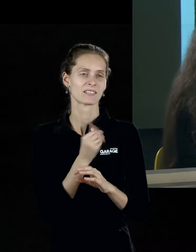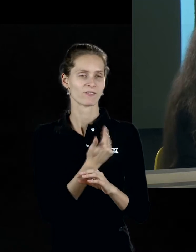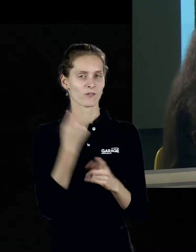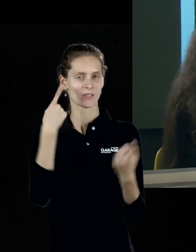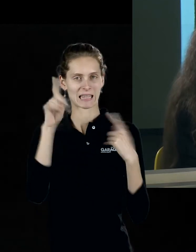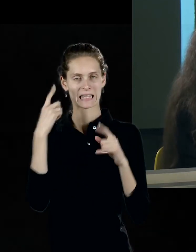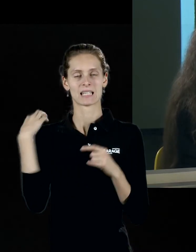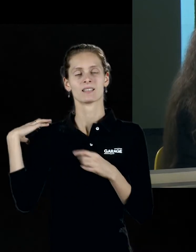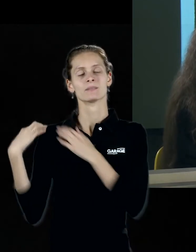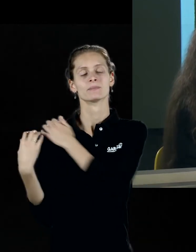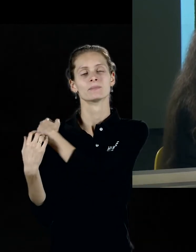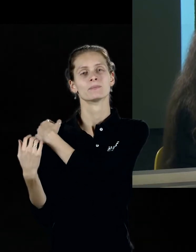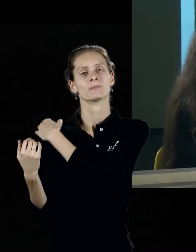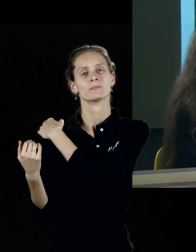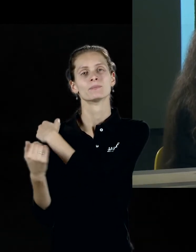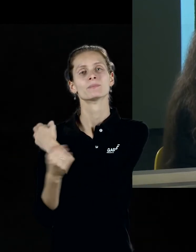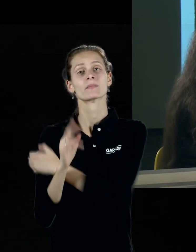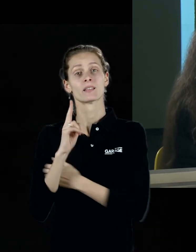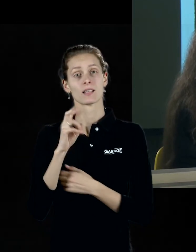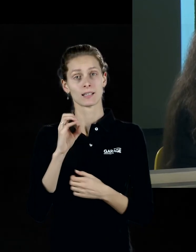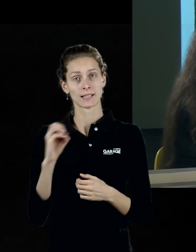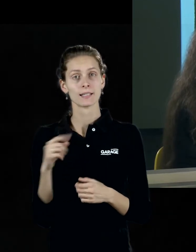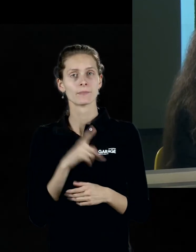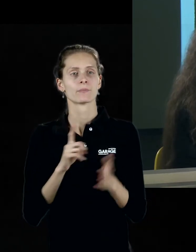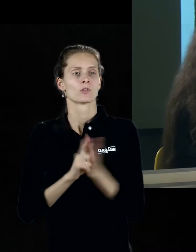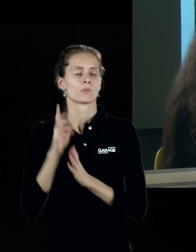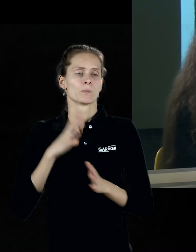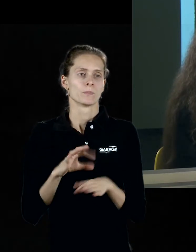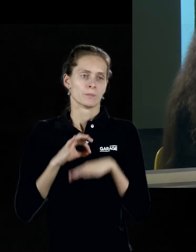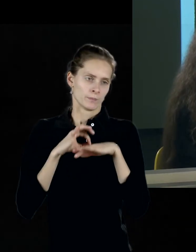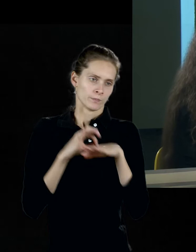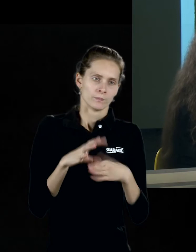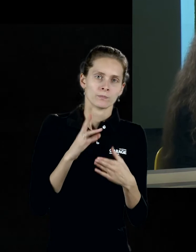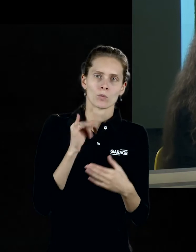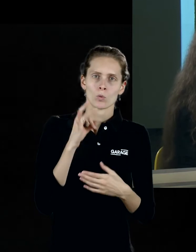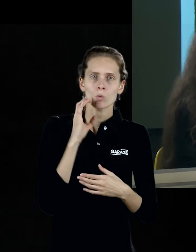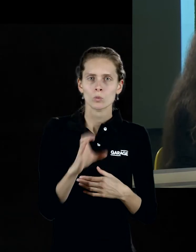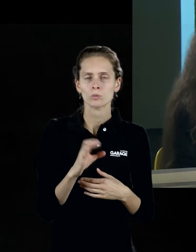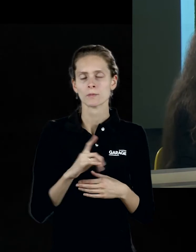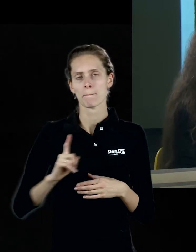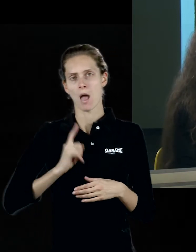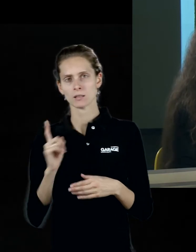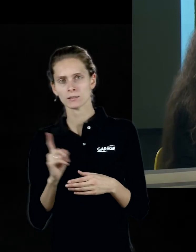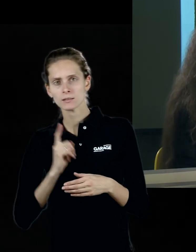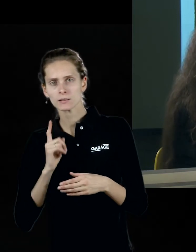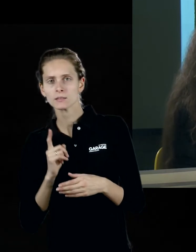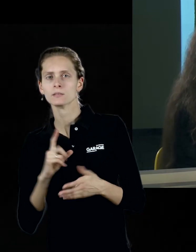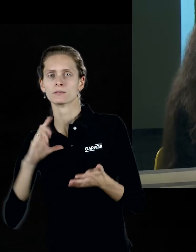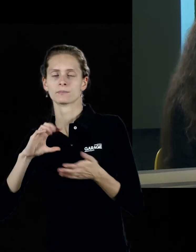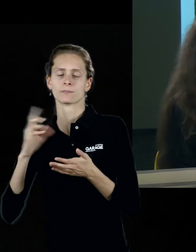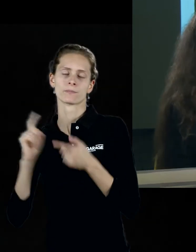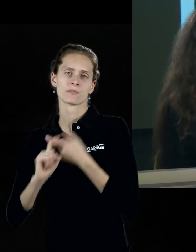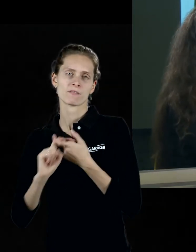идеи. Но, тем не менее, Клей, который вел там сначала, как я уже сказала, курсы, мастерские, связанные с